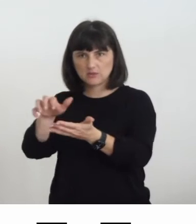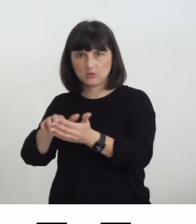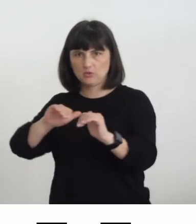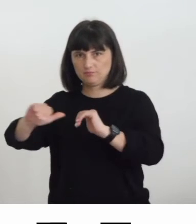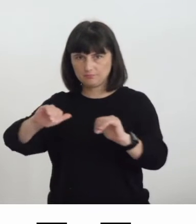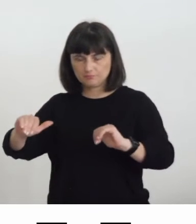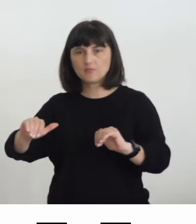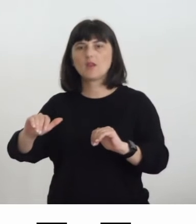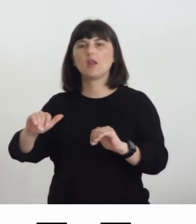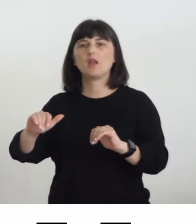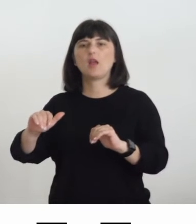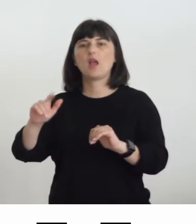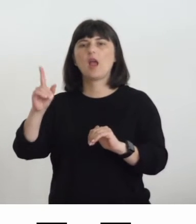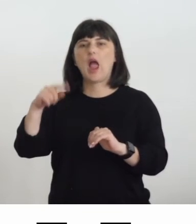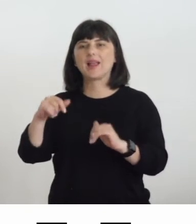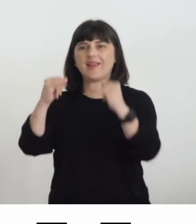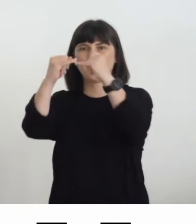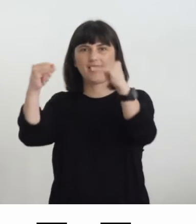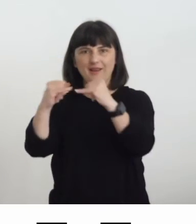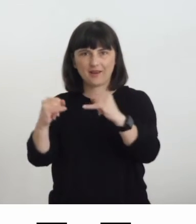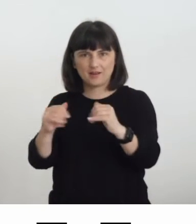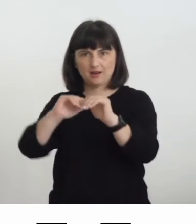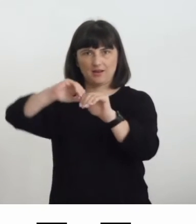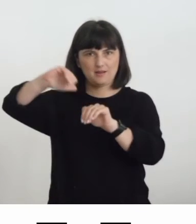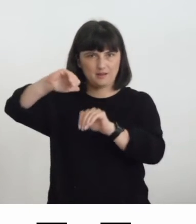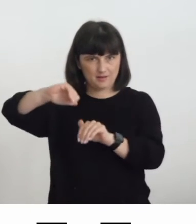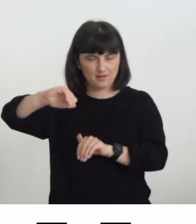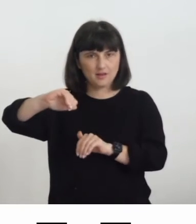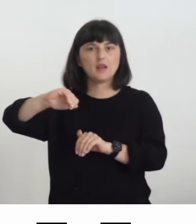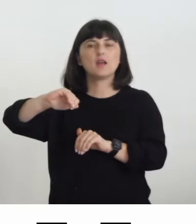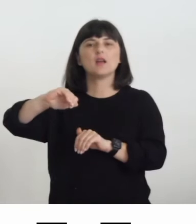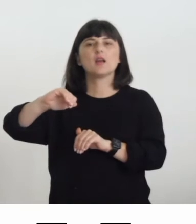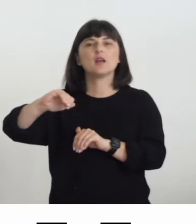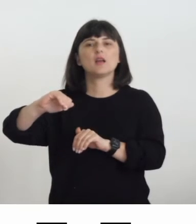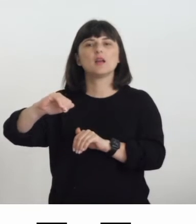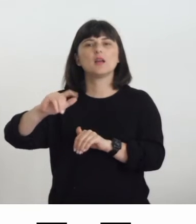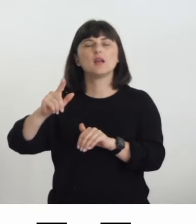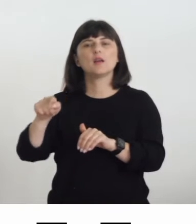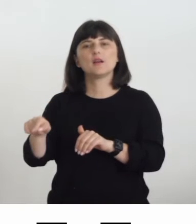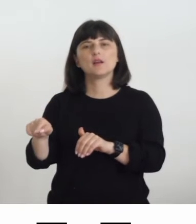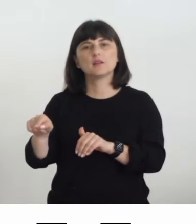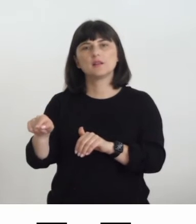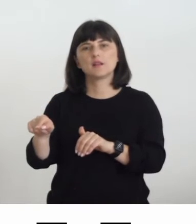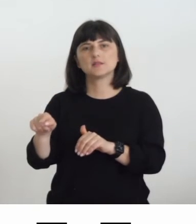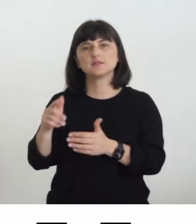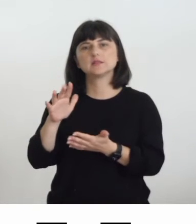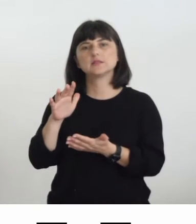distanza dell'interlinea prevede una stampa un